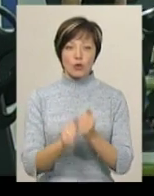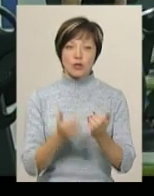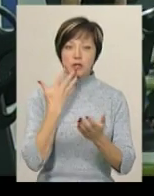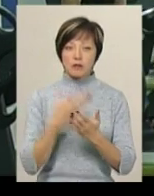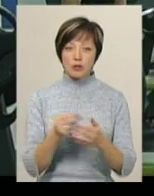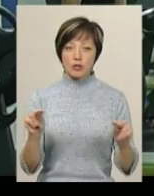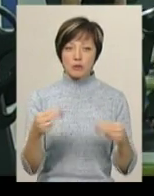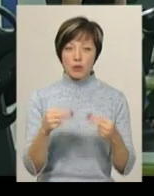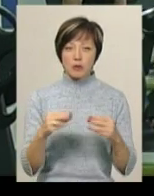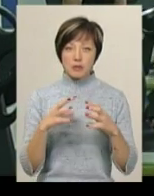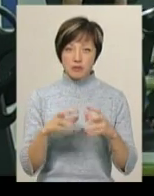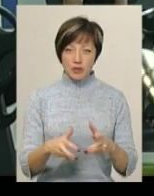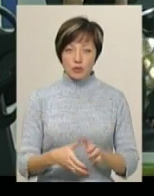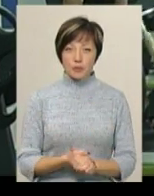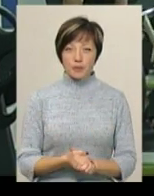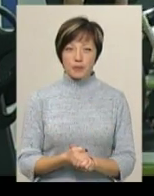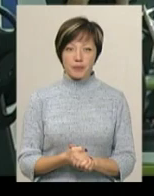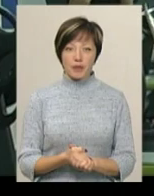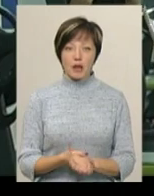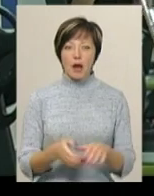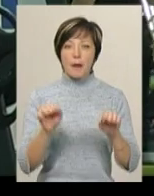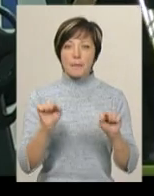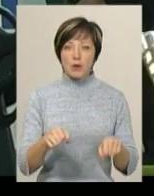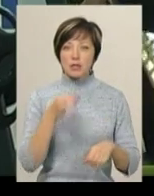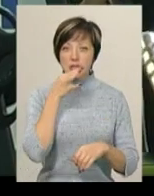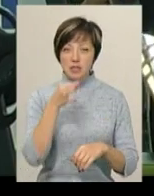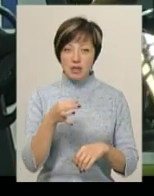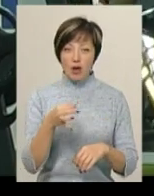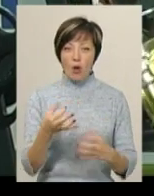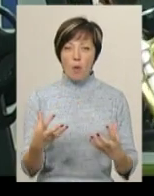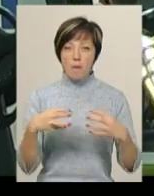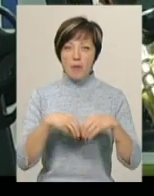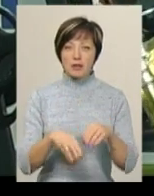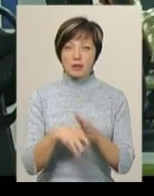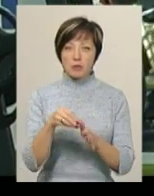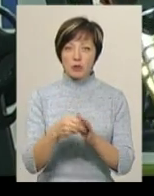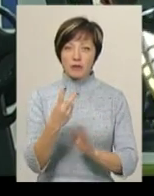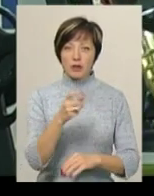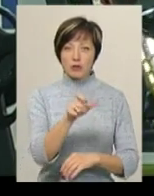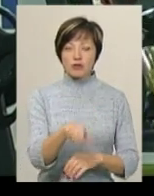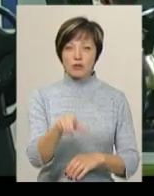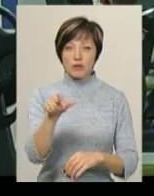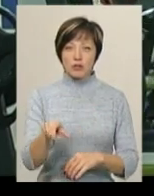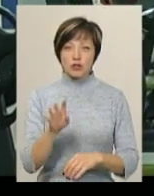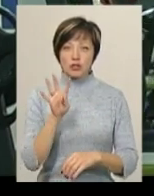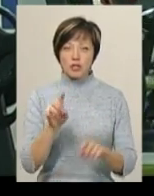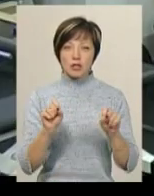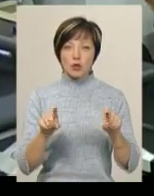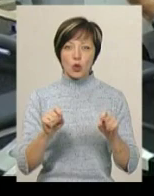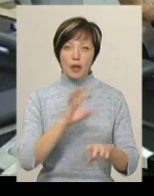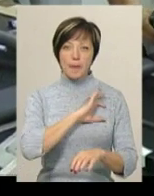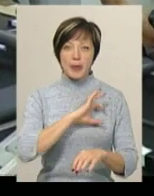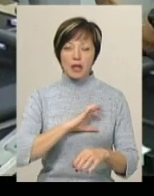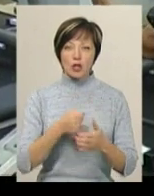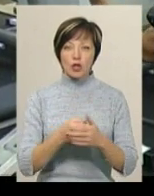чемпіоном світу. Можна сказати так, компактна зборна, два чоловіка, чотири золоті медалі.